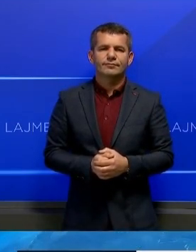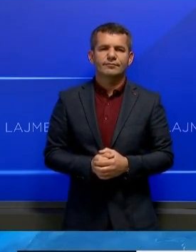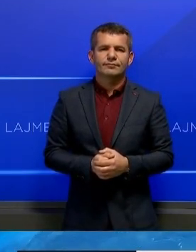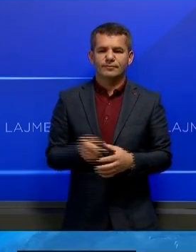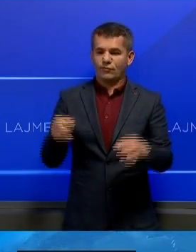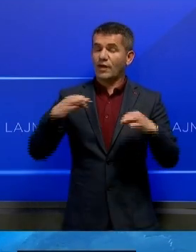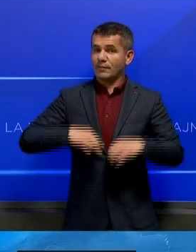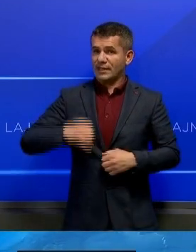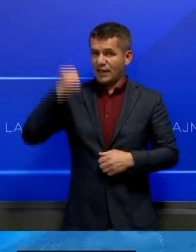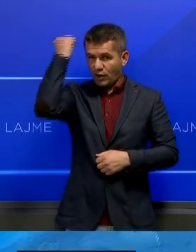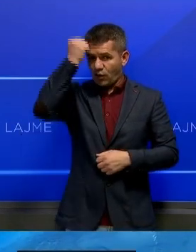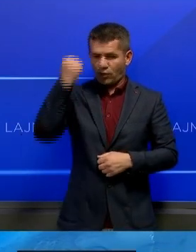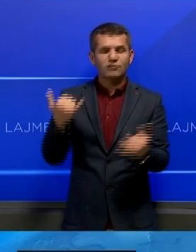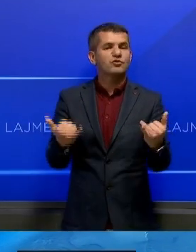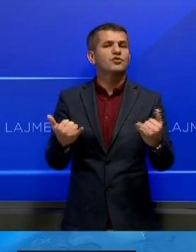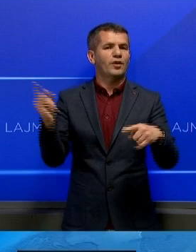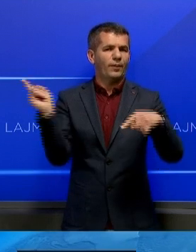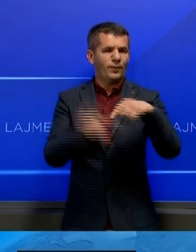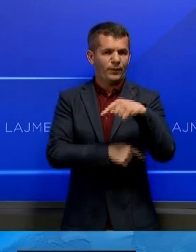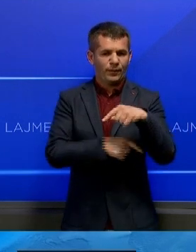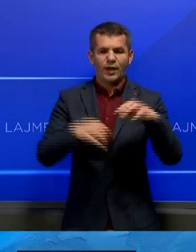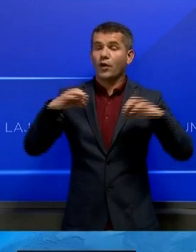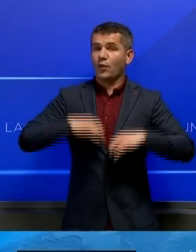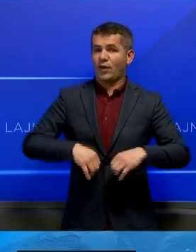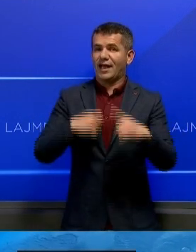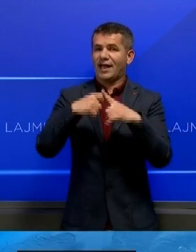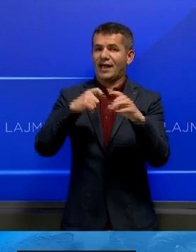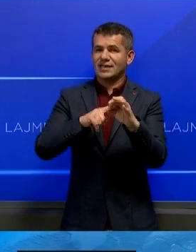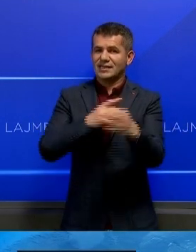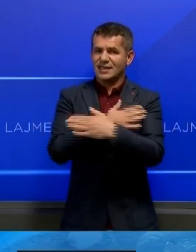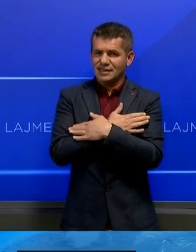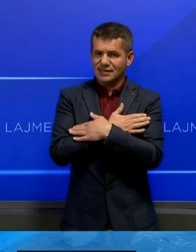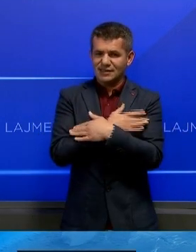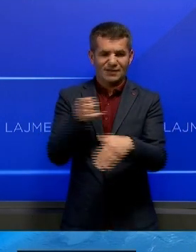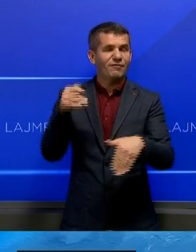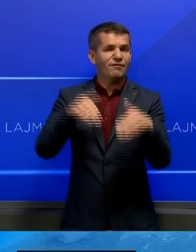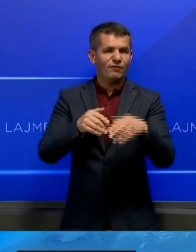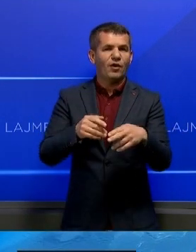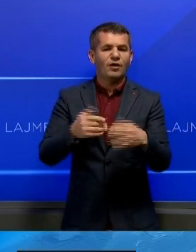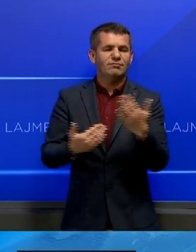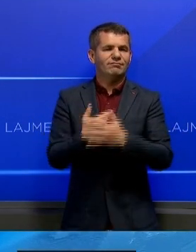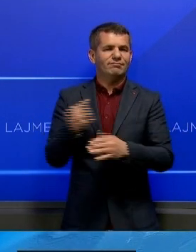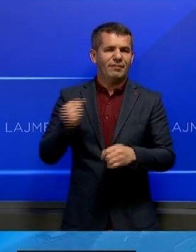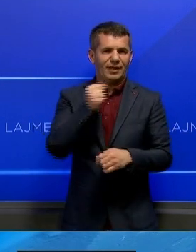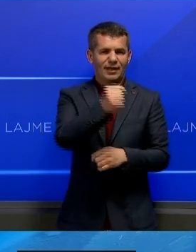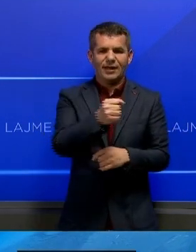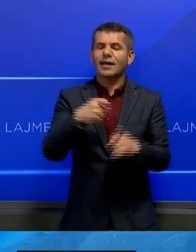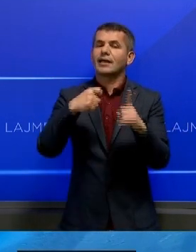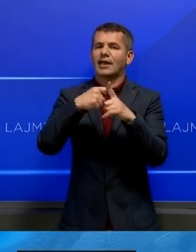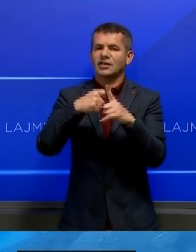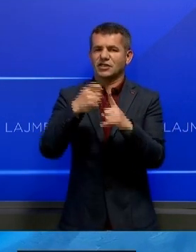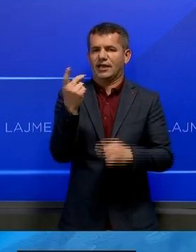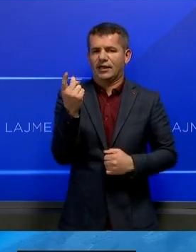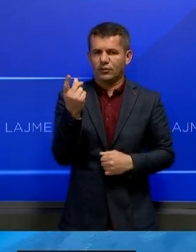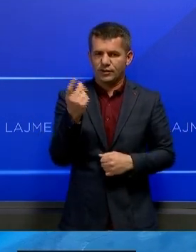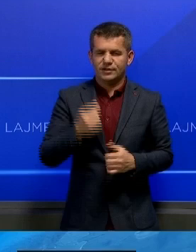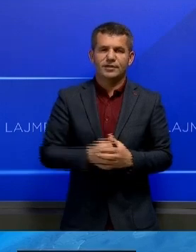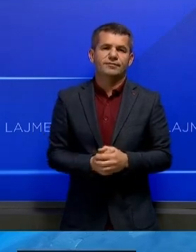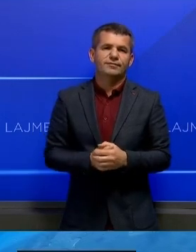Presidentja Osmani shkarkon kryetarën e Këqëzës Valdete Daka, emron kryesuës Kreshnik Radonici.